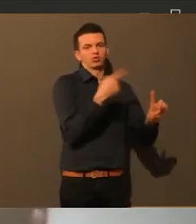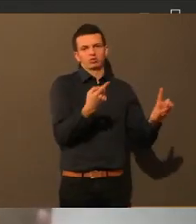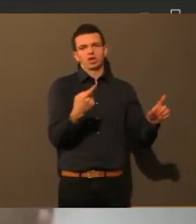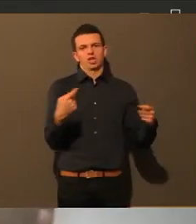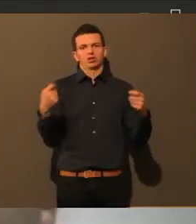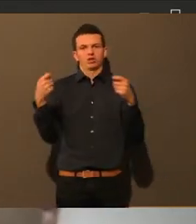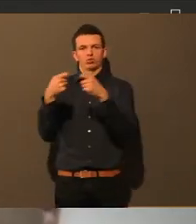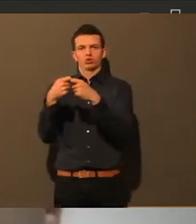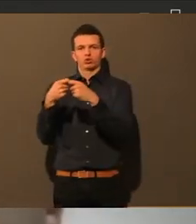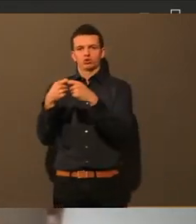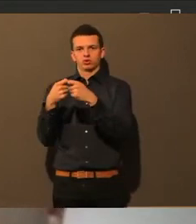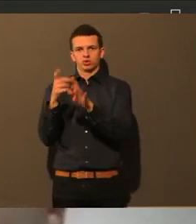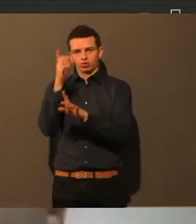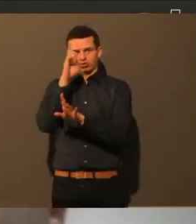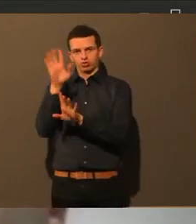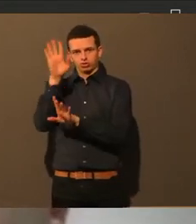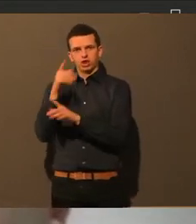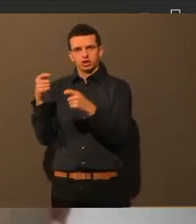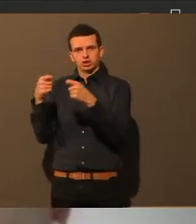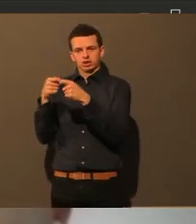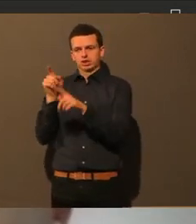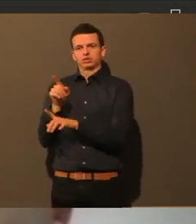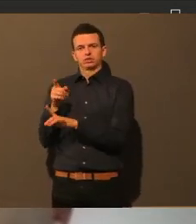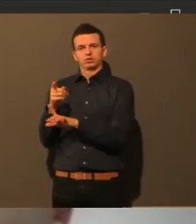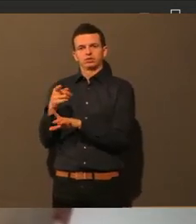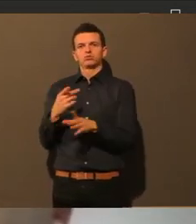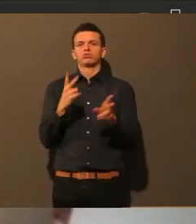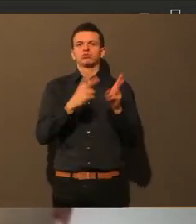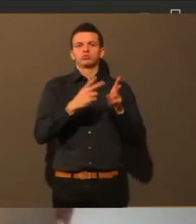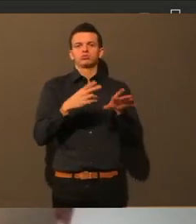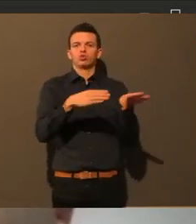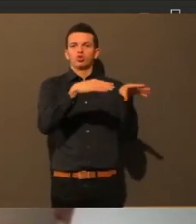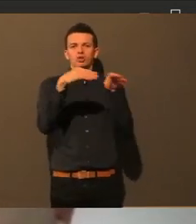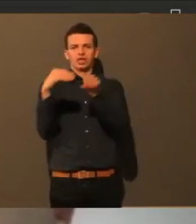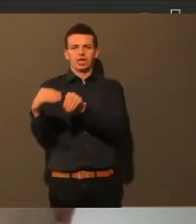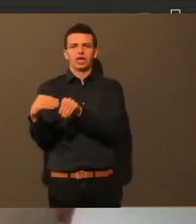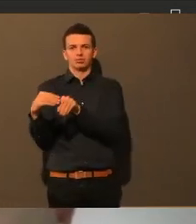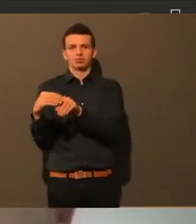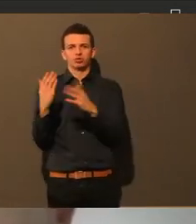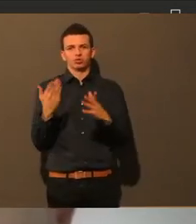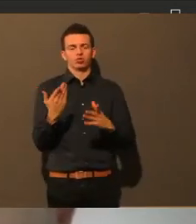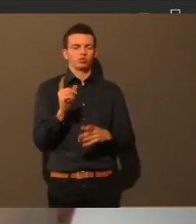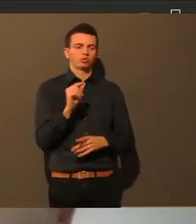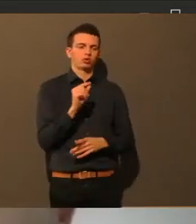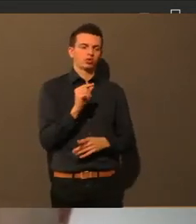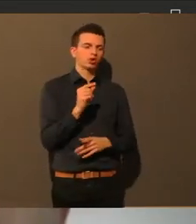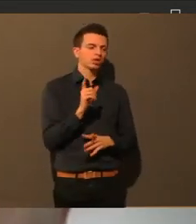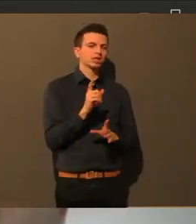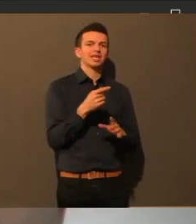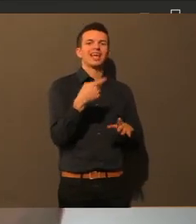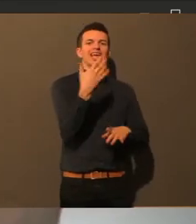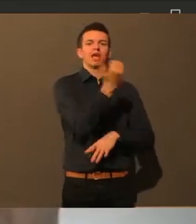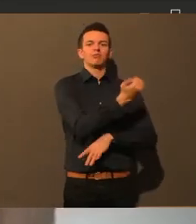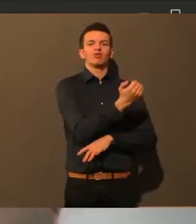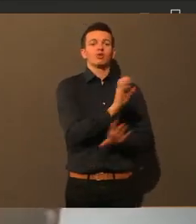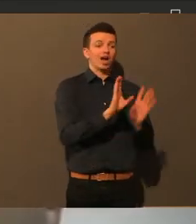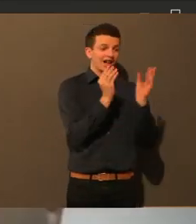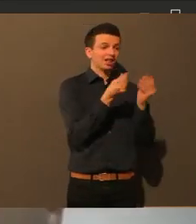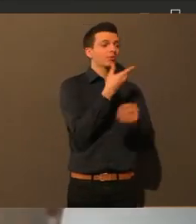Das ist bei allen Impfungen, die allgemein empfohlen sind, also Masern etc. ist das so.